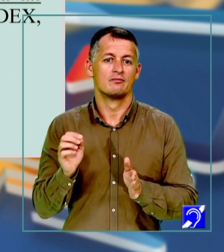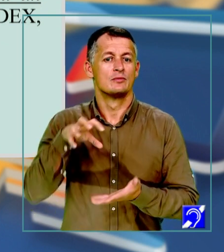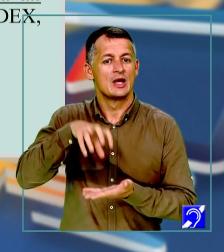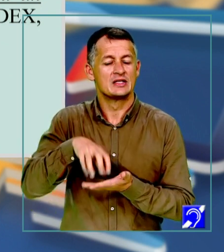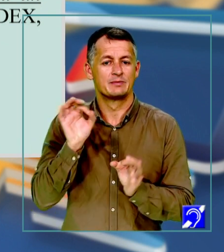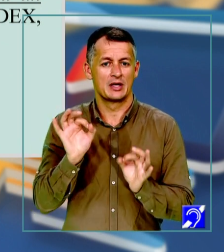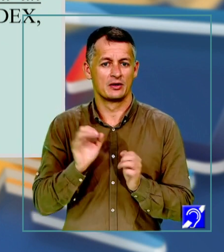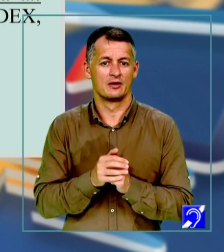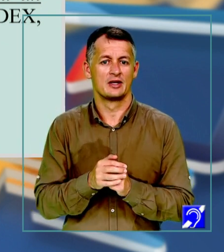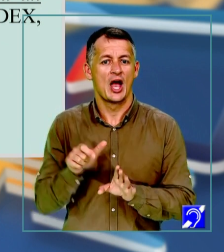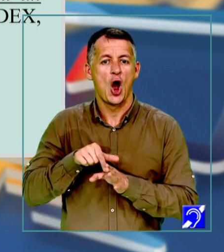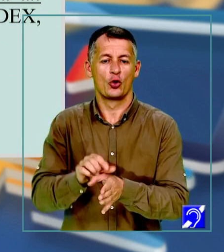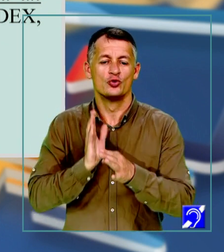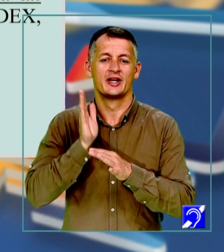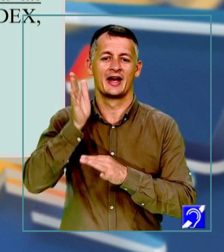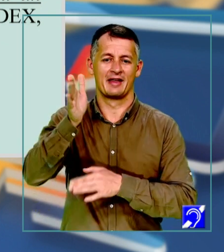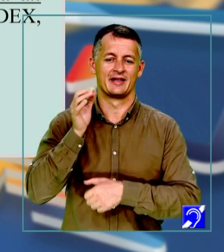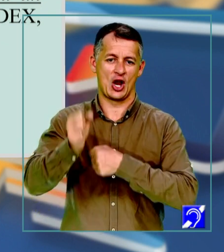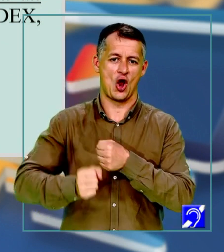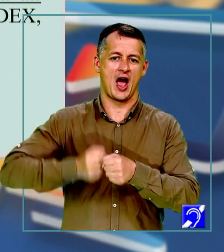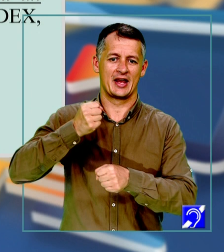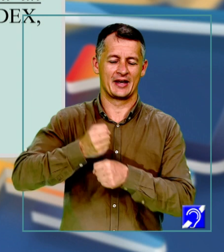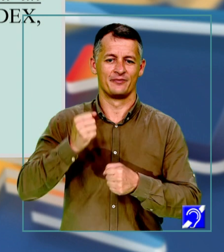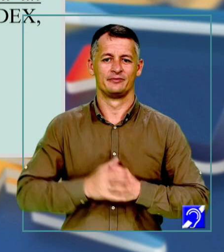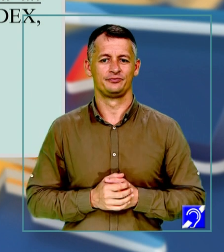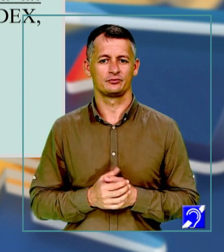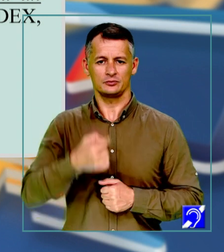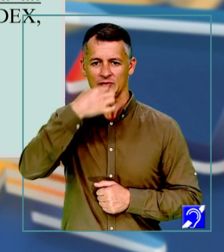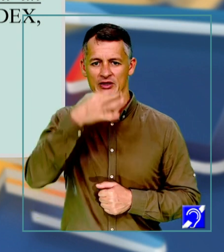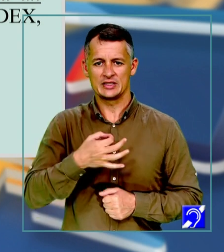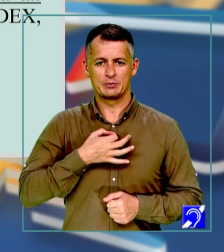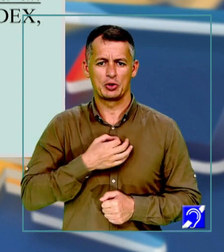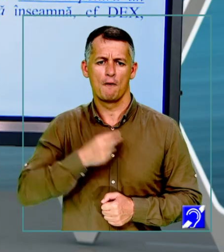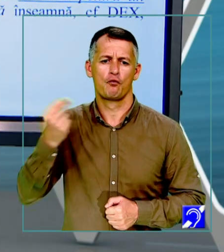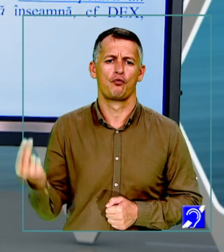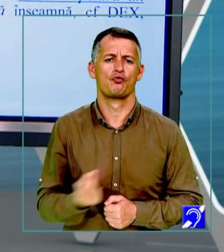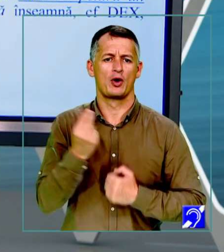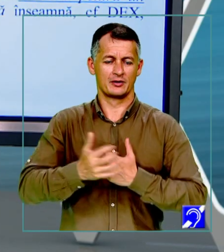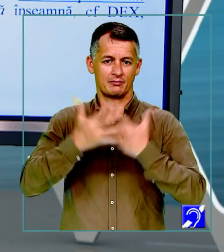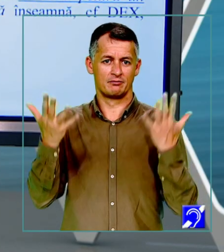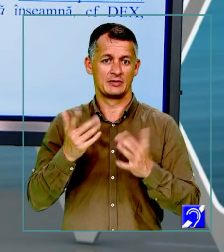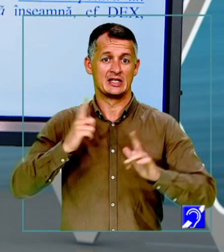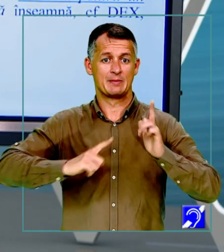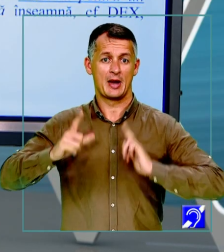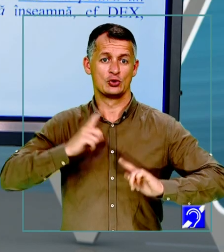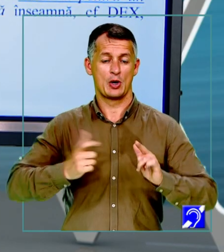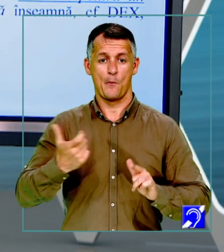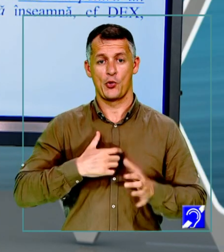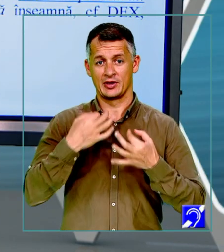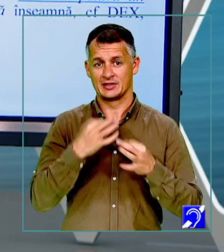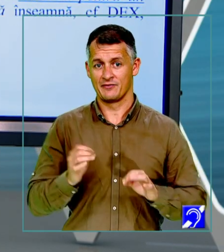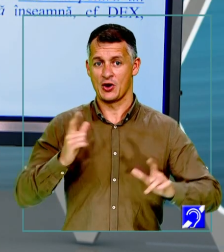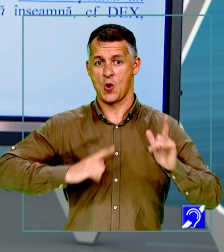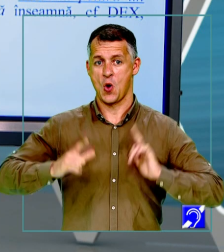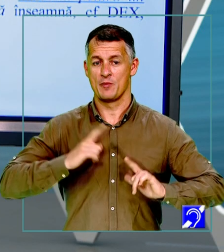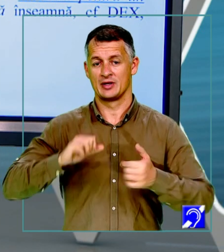Justificări. Mi se spune foarte clar și înțeleg de aici că pasiunea poate fi un hobby sau o